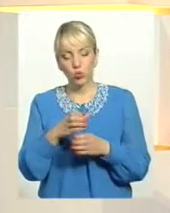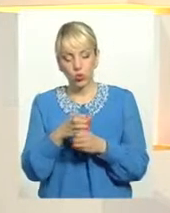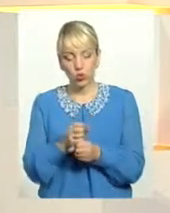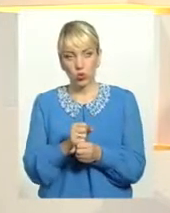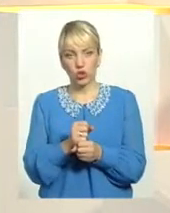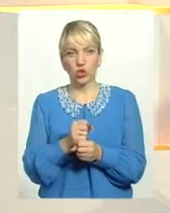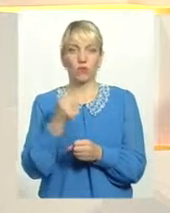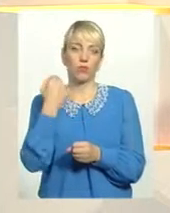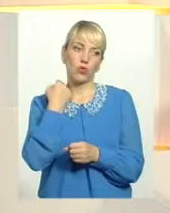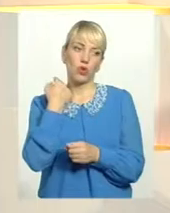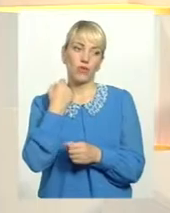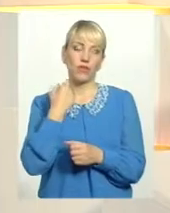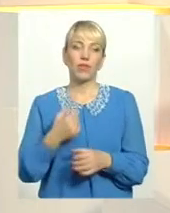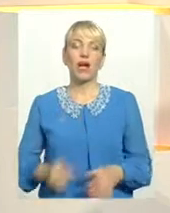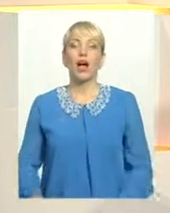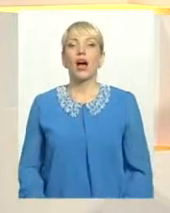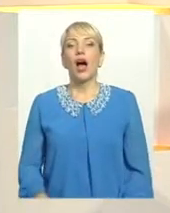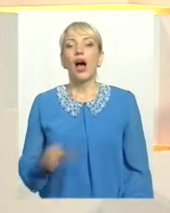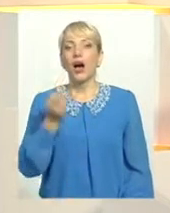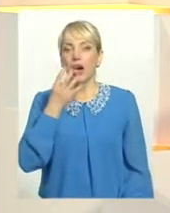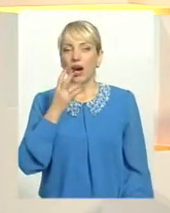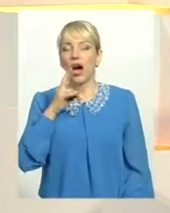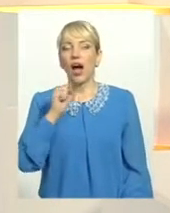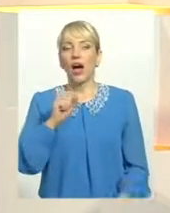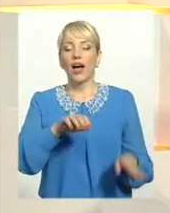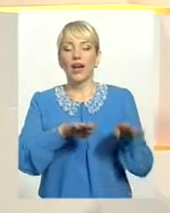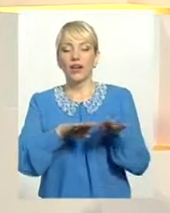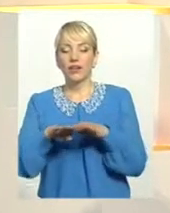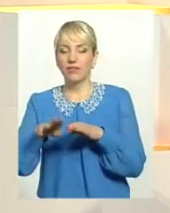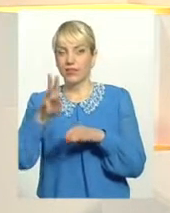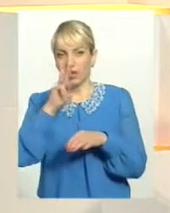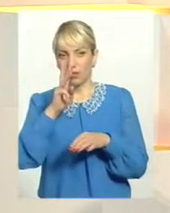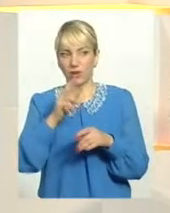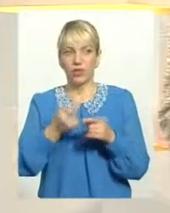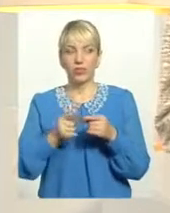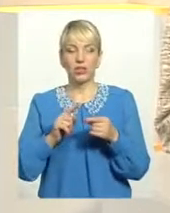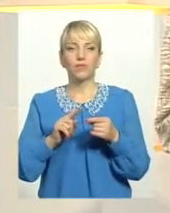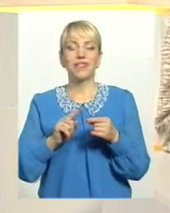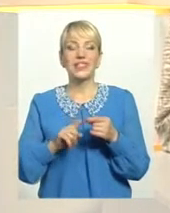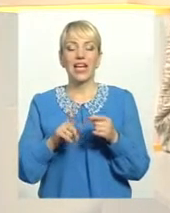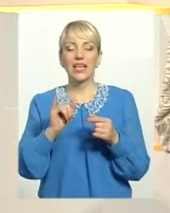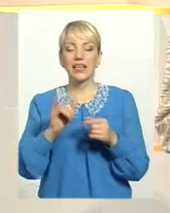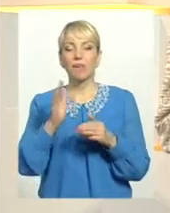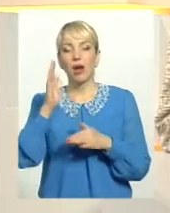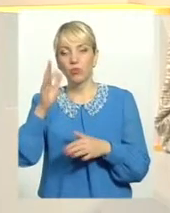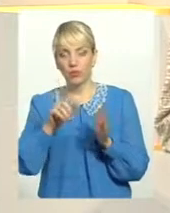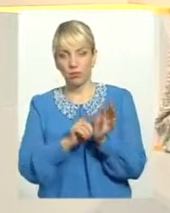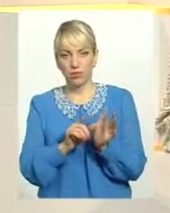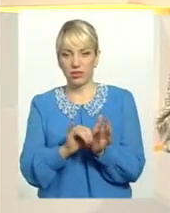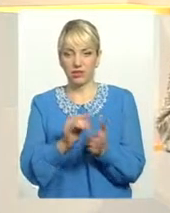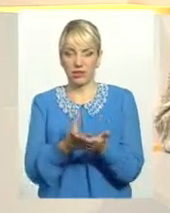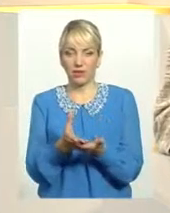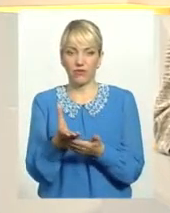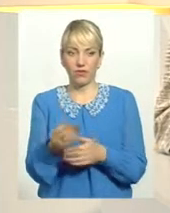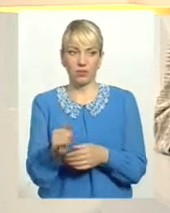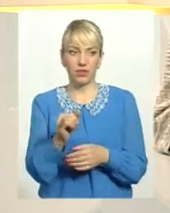що до рівня заробітної плати? От ми зачепили питання, і це і майбутня пенсія, це і виплати, це і, якщо не